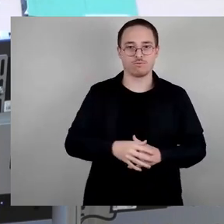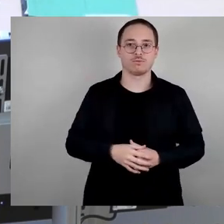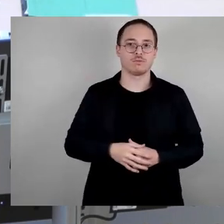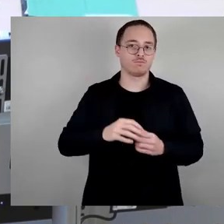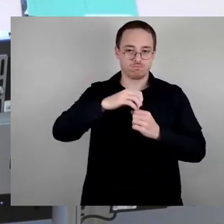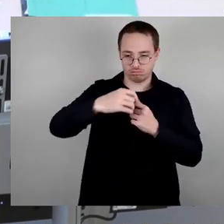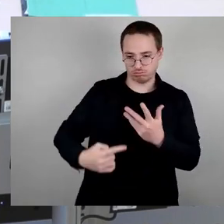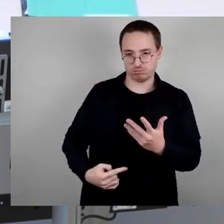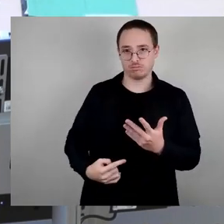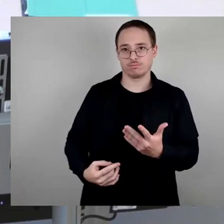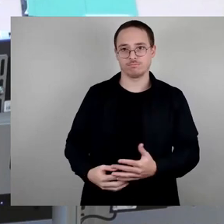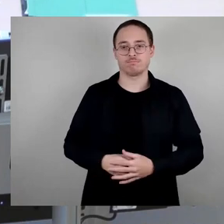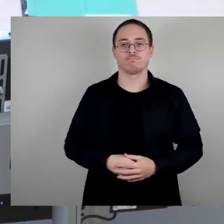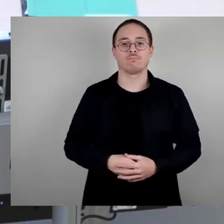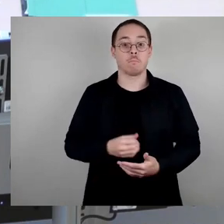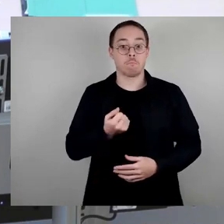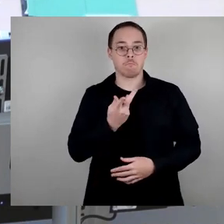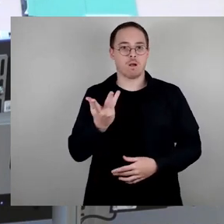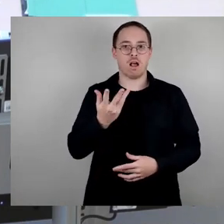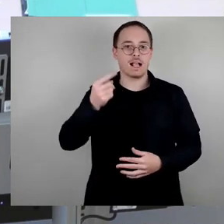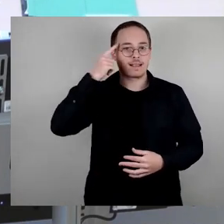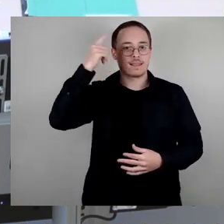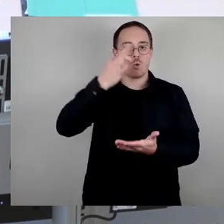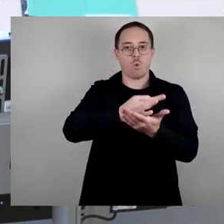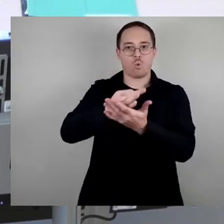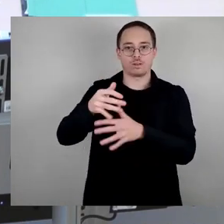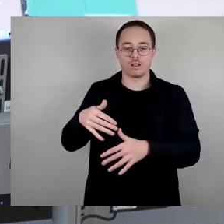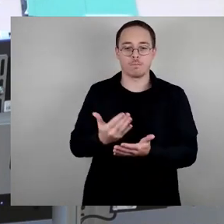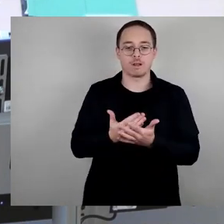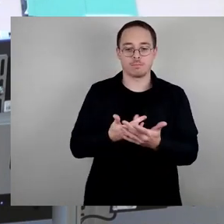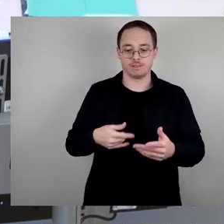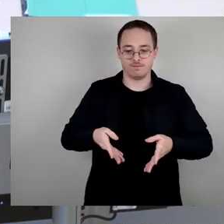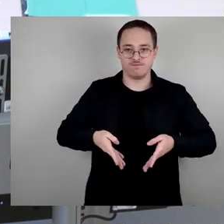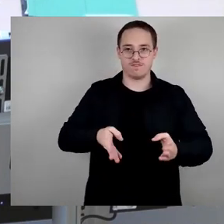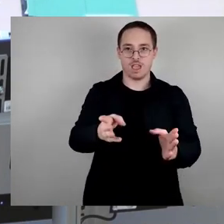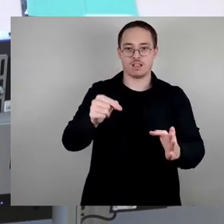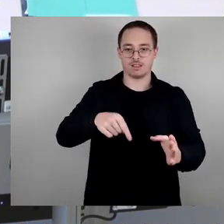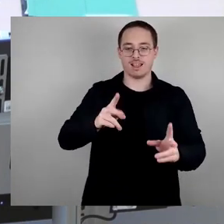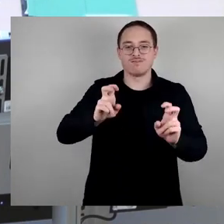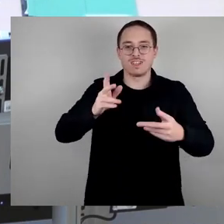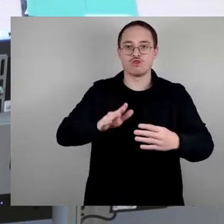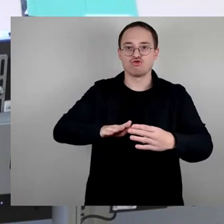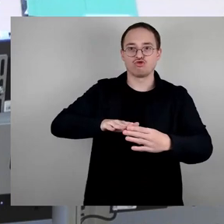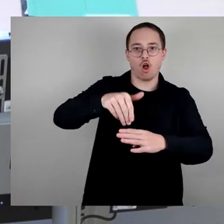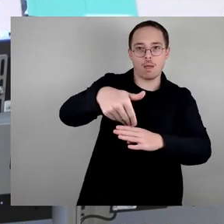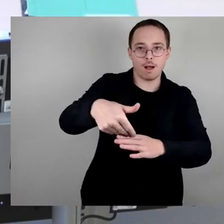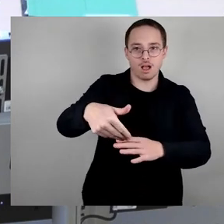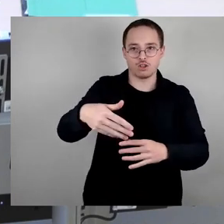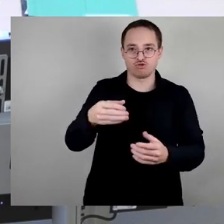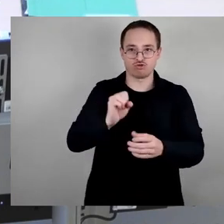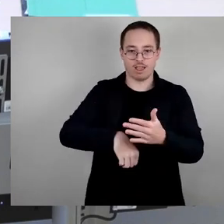sehen zum Beispiel die Stolpersteine im Stadtbild, die an Menschen erinnern, die von ihrer Wohnung dort zur Deportation und Vernichtung abgeholt wurden.